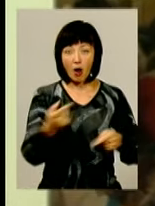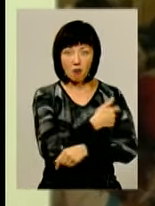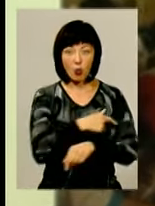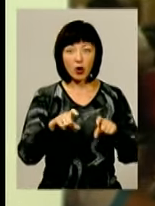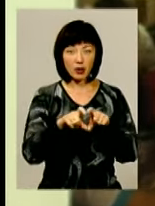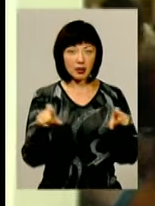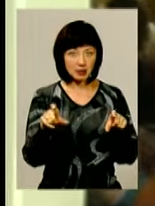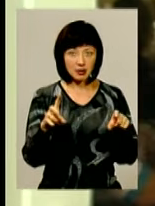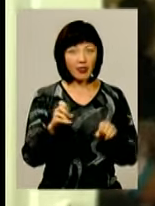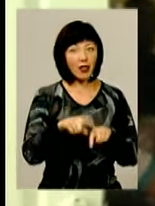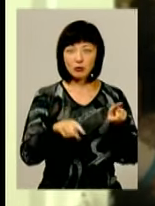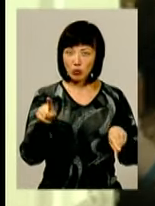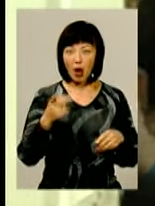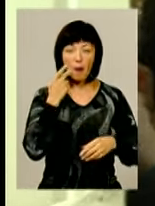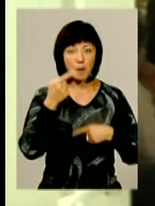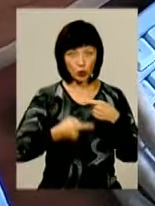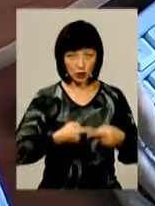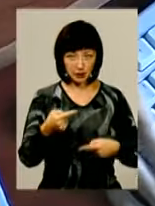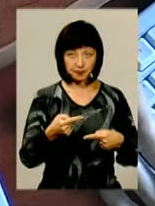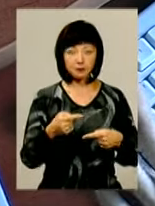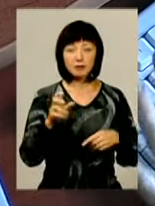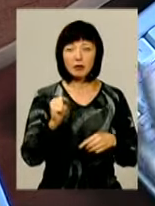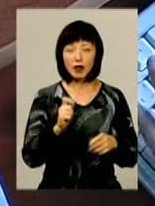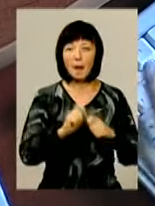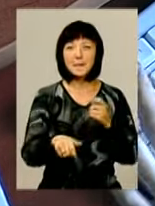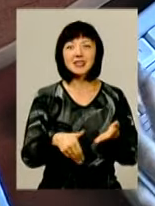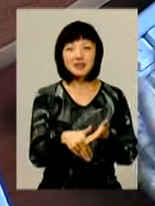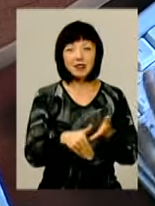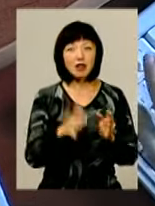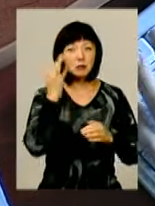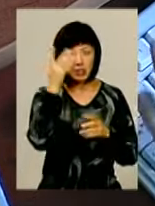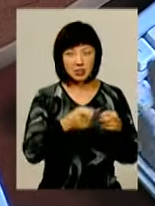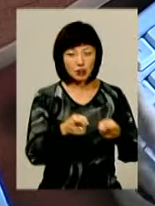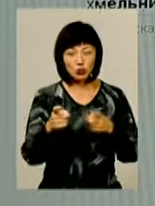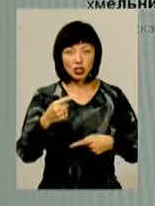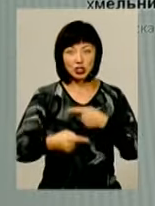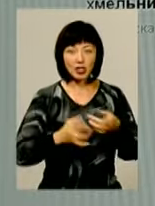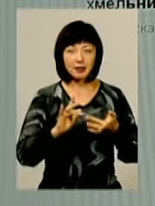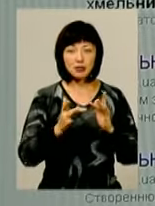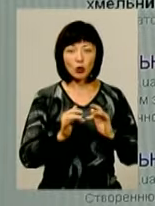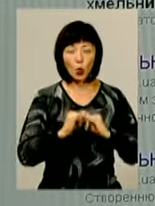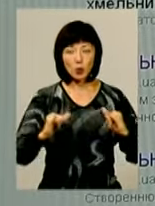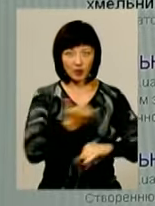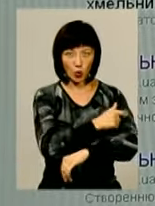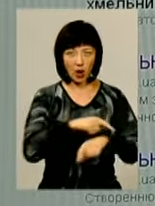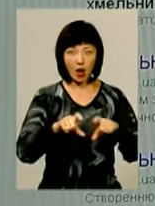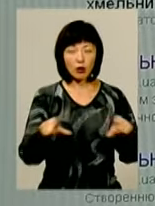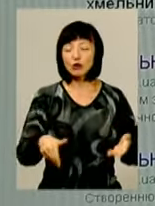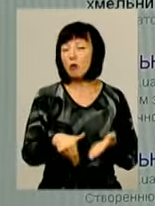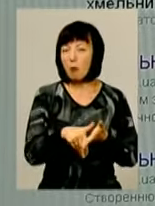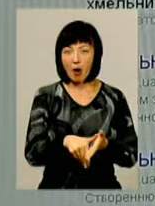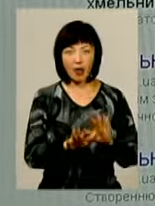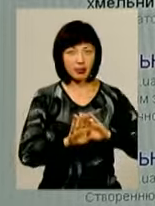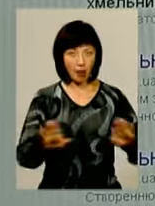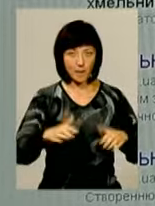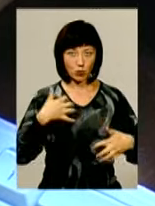явище не сезонне, а постійне. А меценати, котрих так мріяли залучати через сайт до розвитку лікарні, допомагати